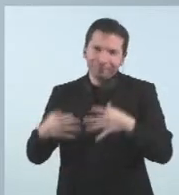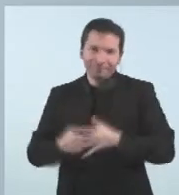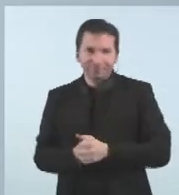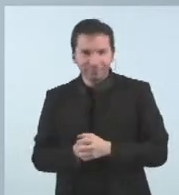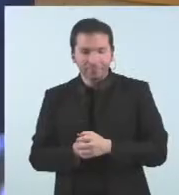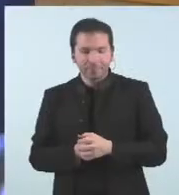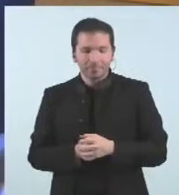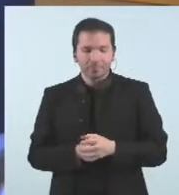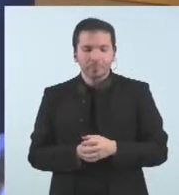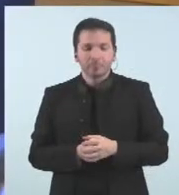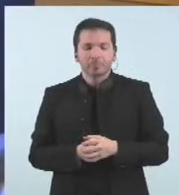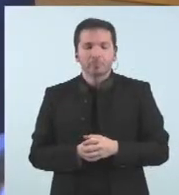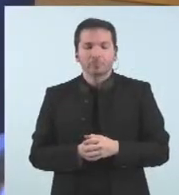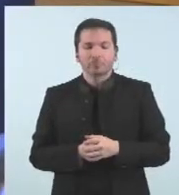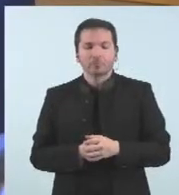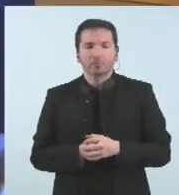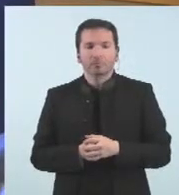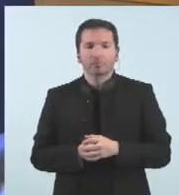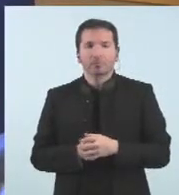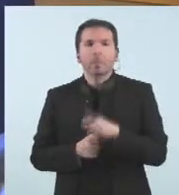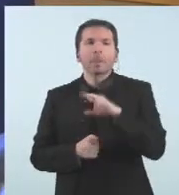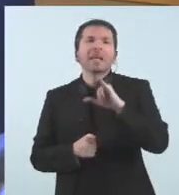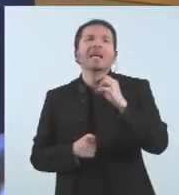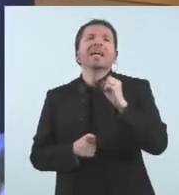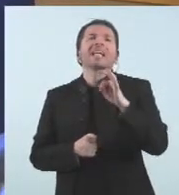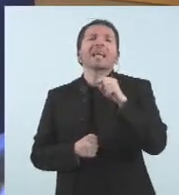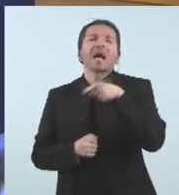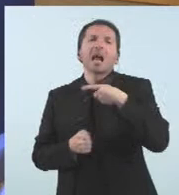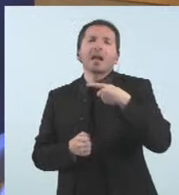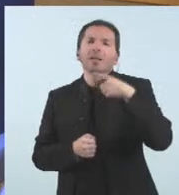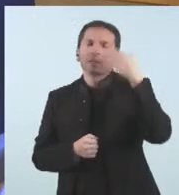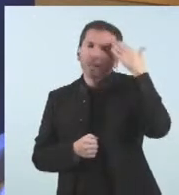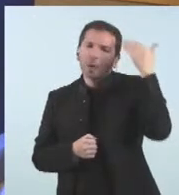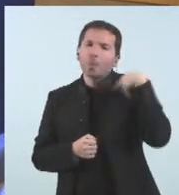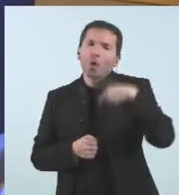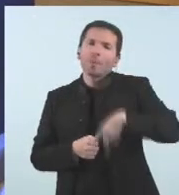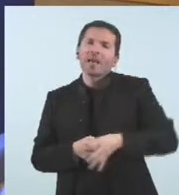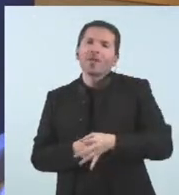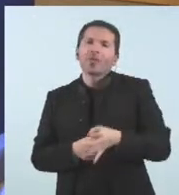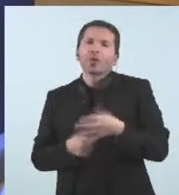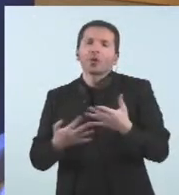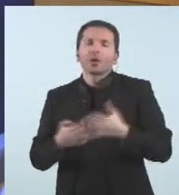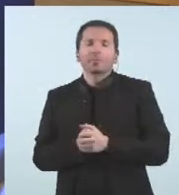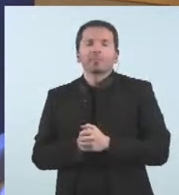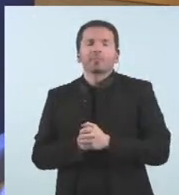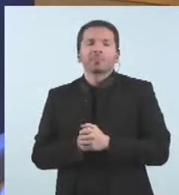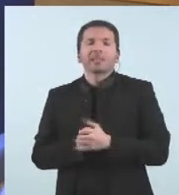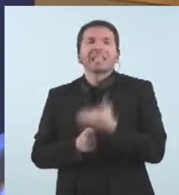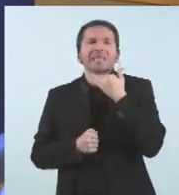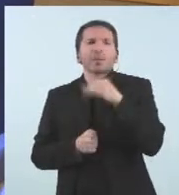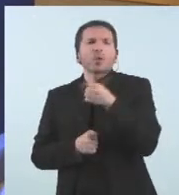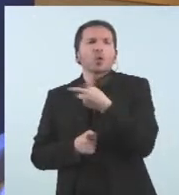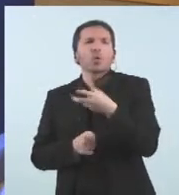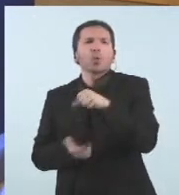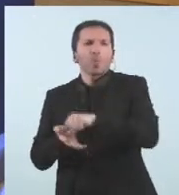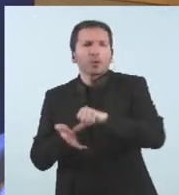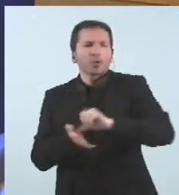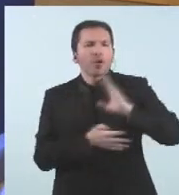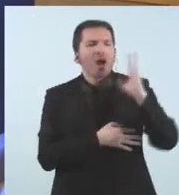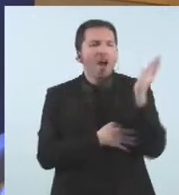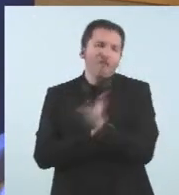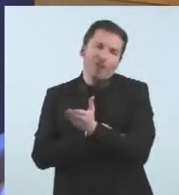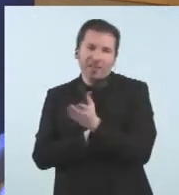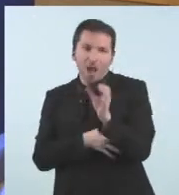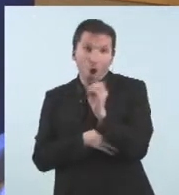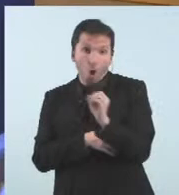Hola Ricard jo li volia demanar un aclariment perquè tenint en compte el volum de població que està afectant clar omicron per les